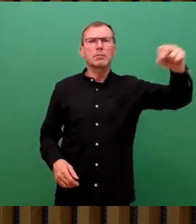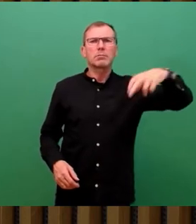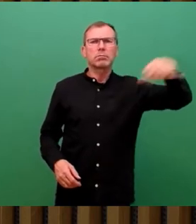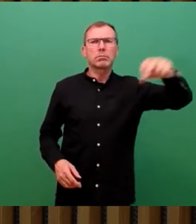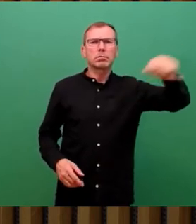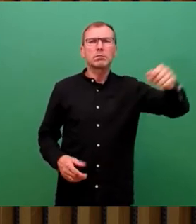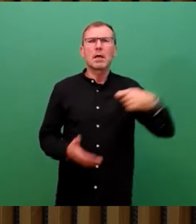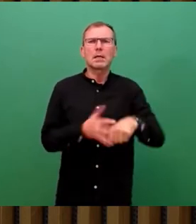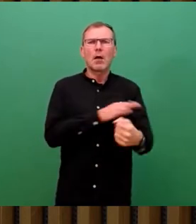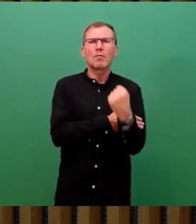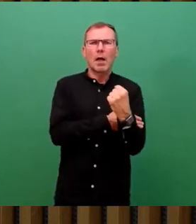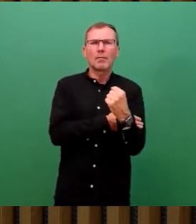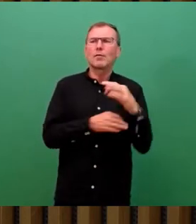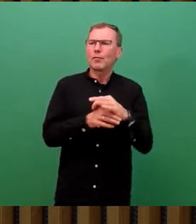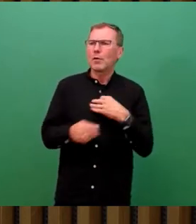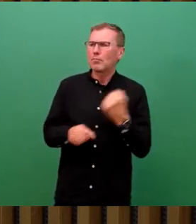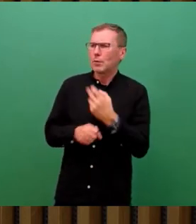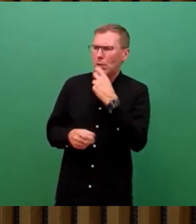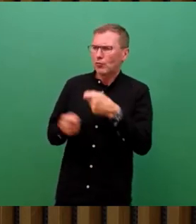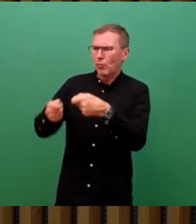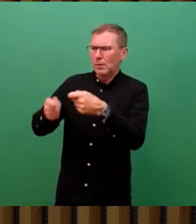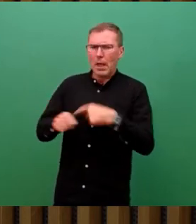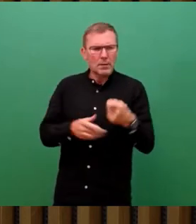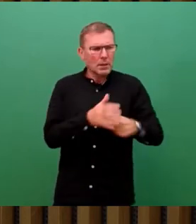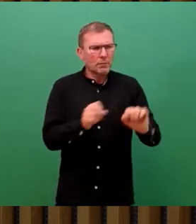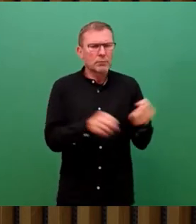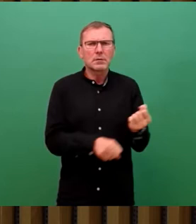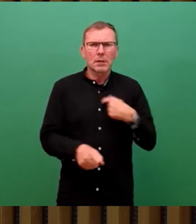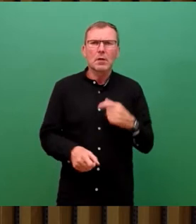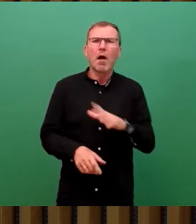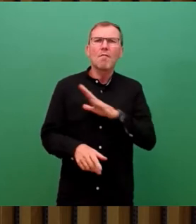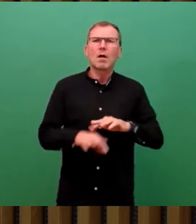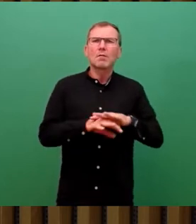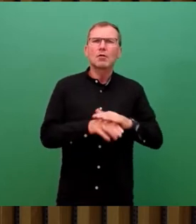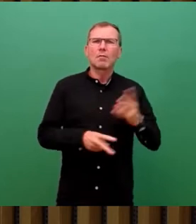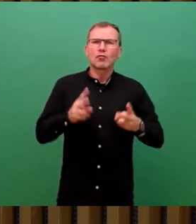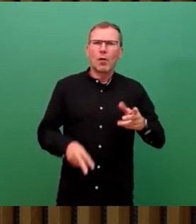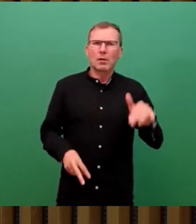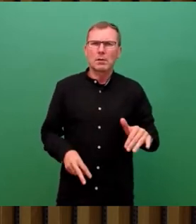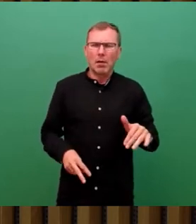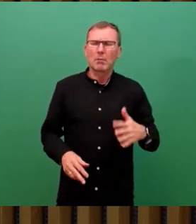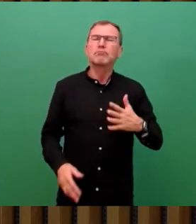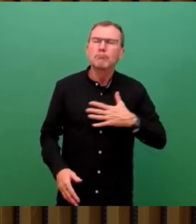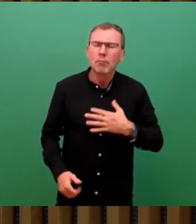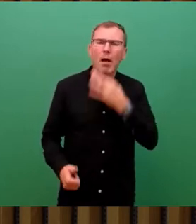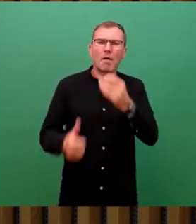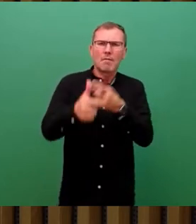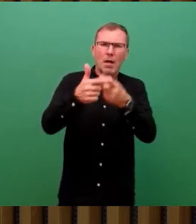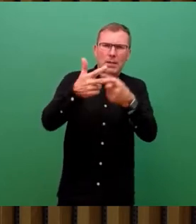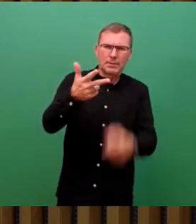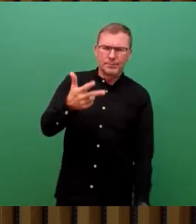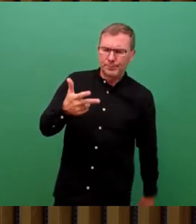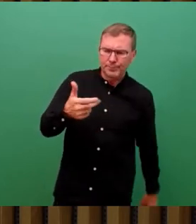Die daraus resultierenden Verwerfungen bergen die Gefahr eines volkswirtschaftlichen Schocks. Dazu folgende Fragen. Wie